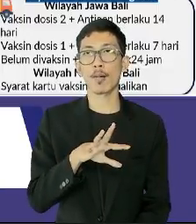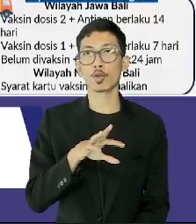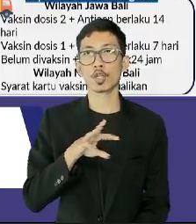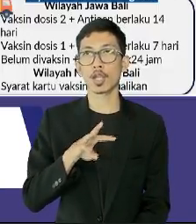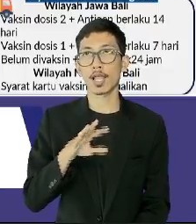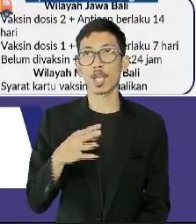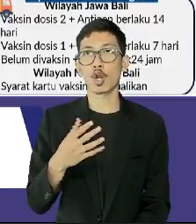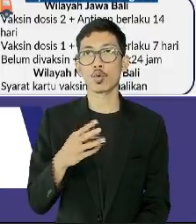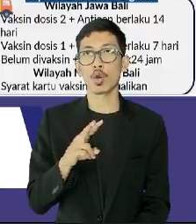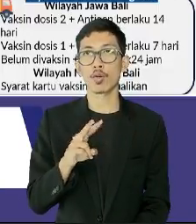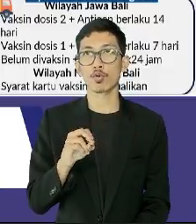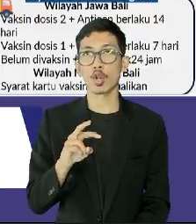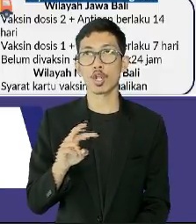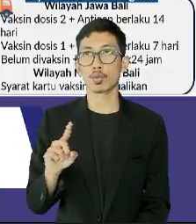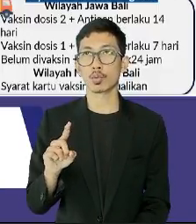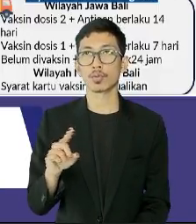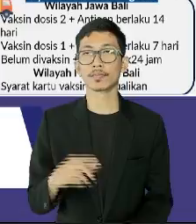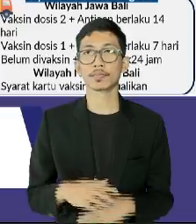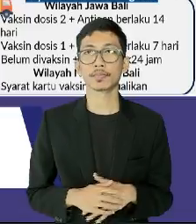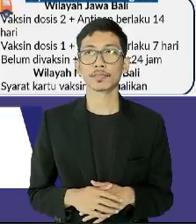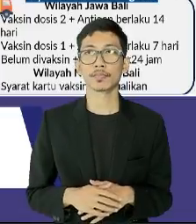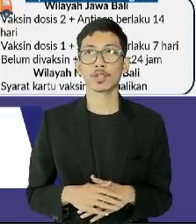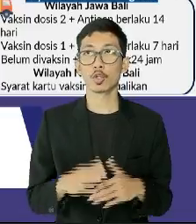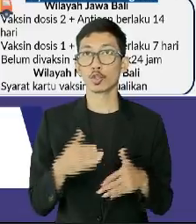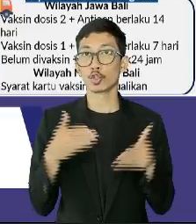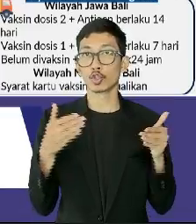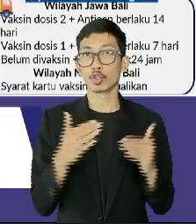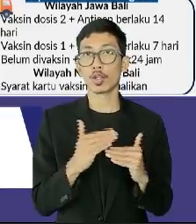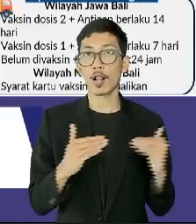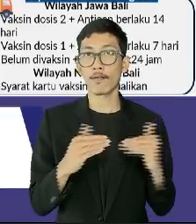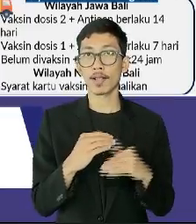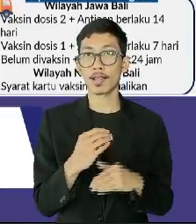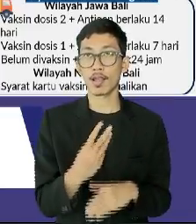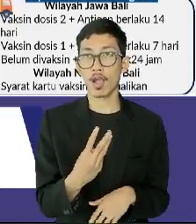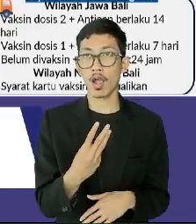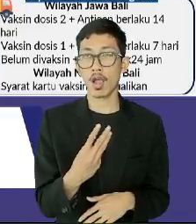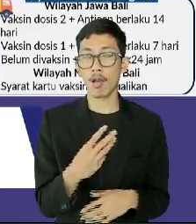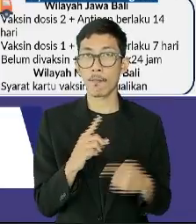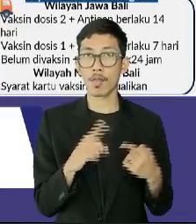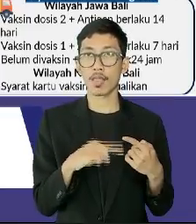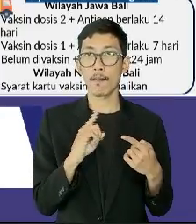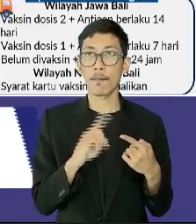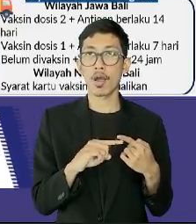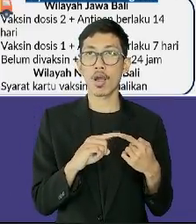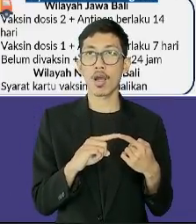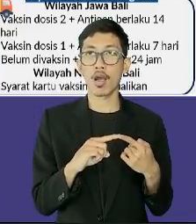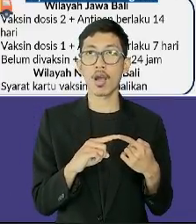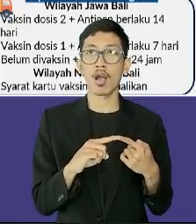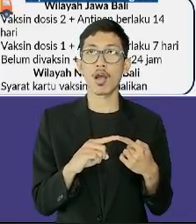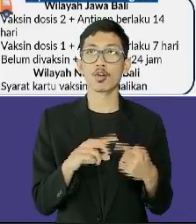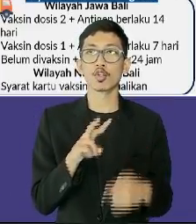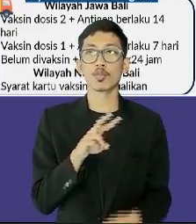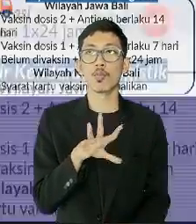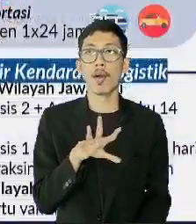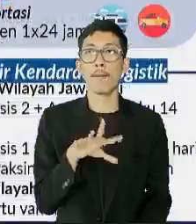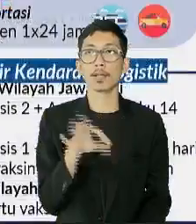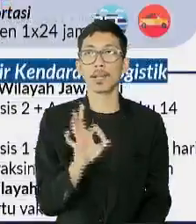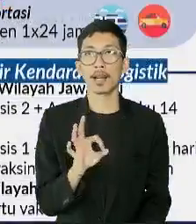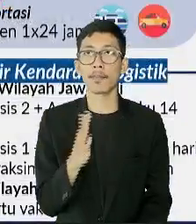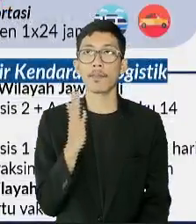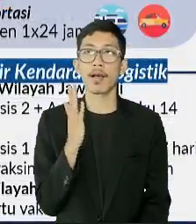Khusus kabupaten atau kota level 3, pertama diterapkannya kapasitas 25%